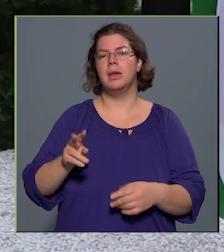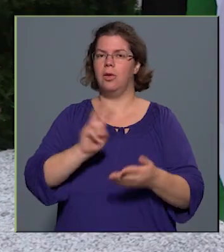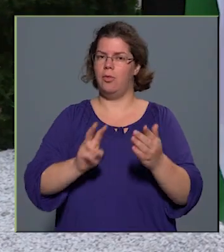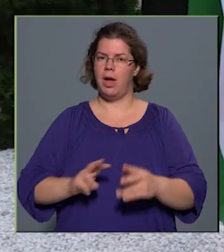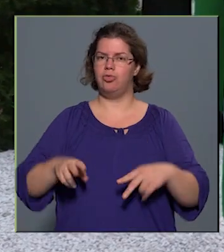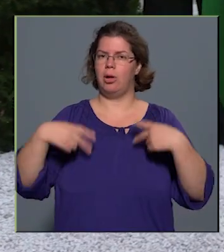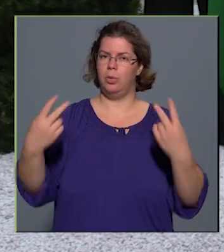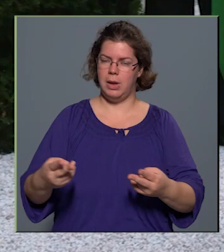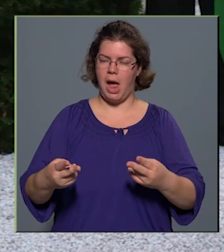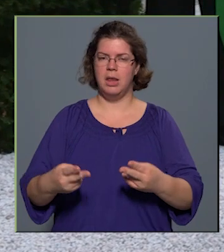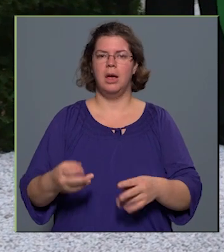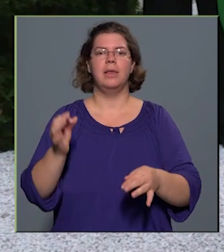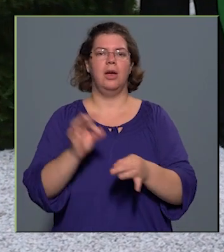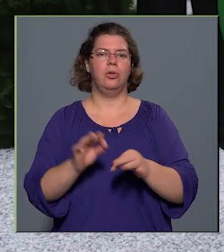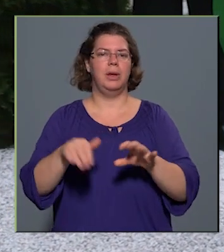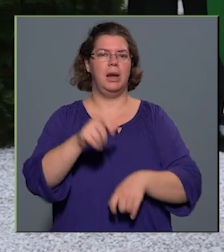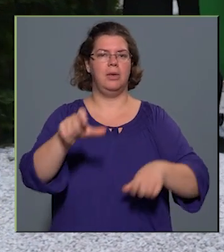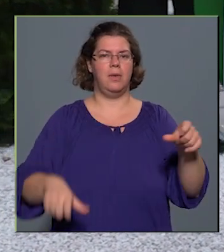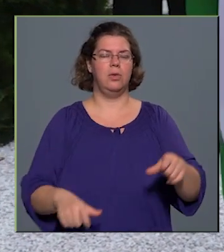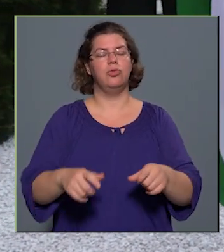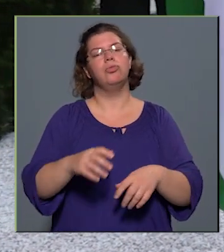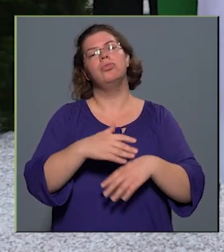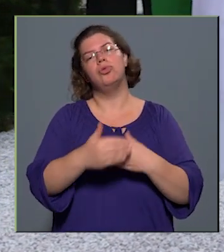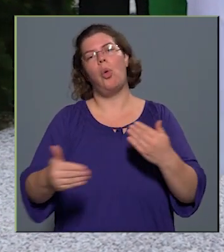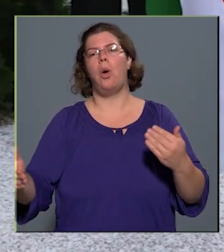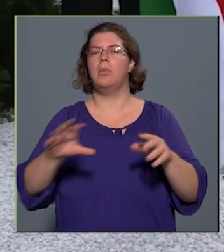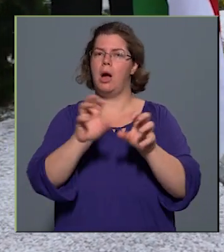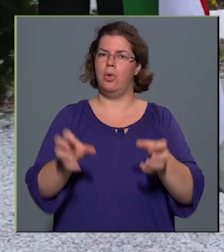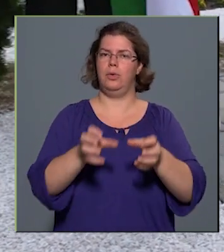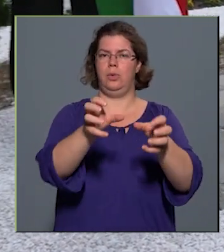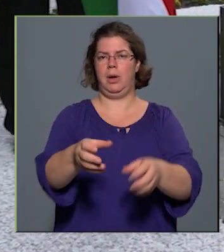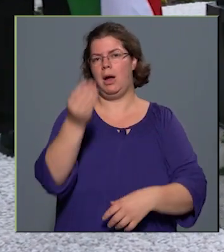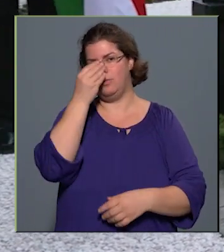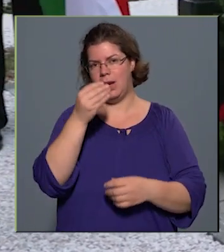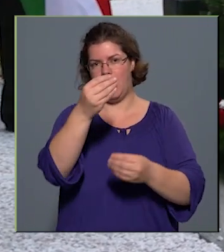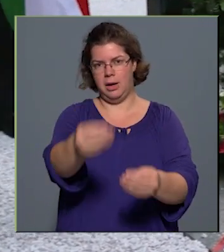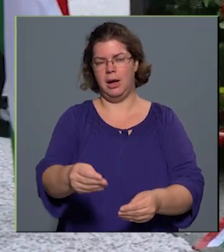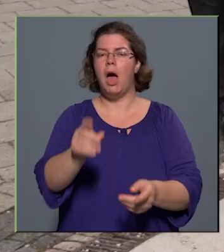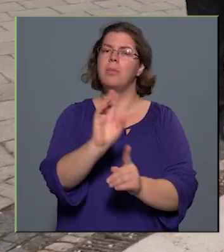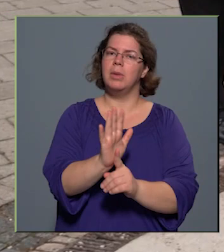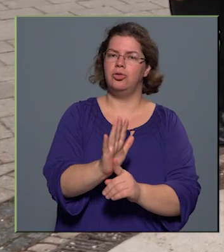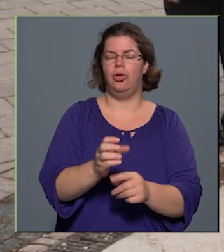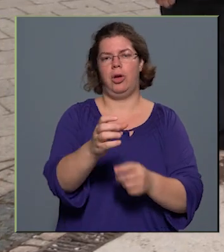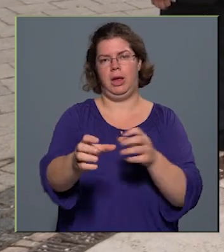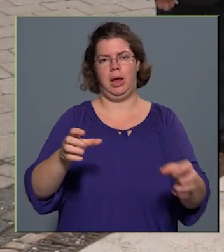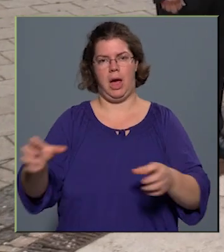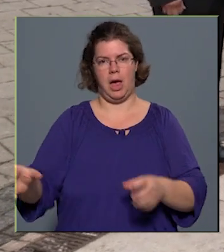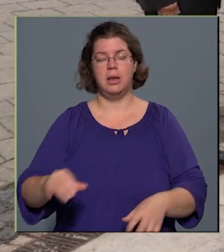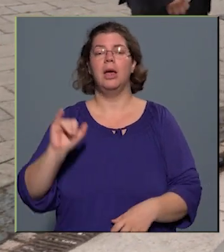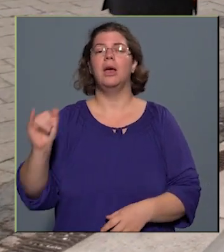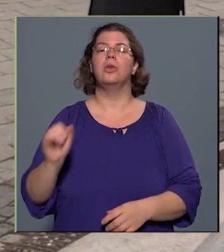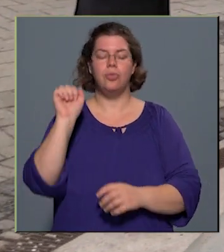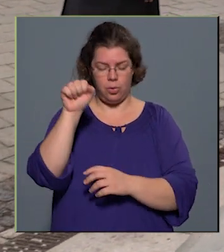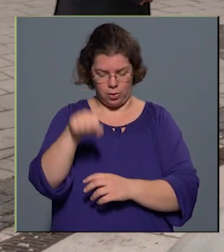előadása után az eseményrésztvevői sorban elhelyezték koszorúikat, virágaikat és mécseseiket a kópjafáknál, és